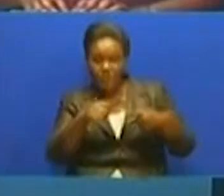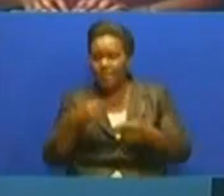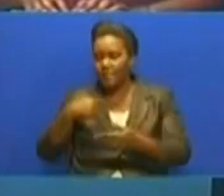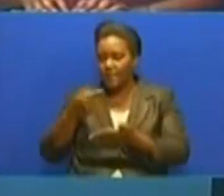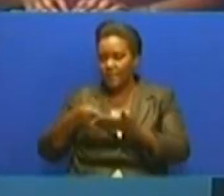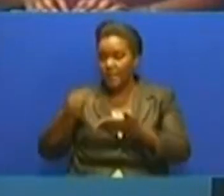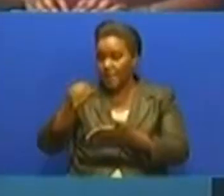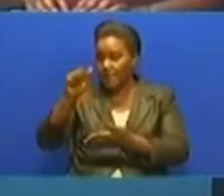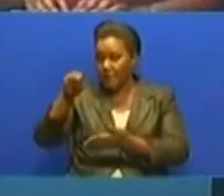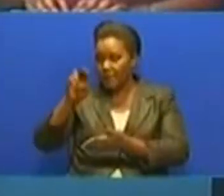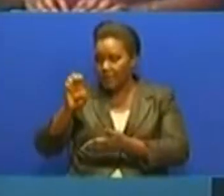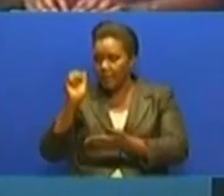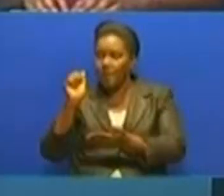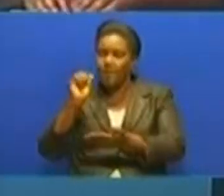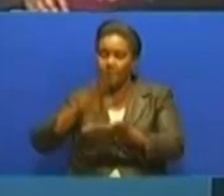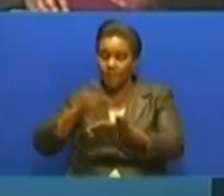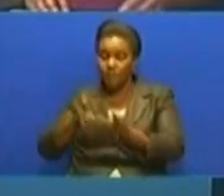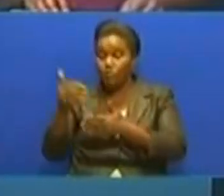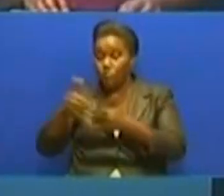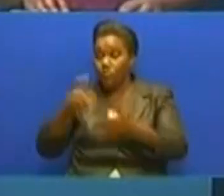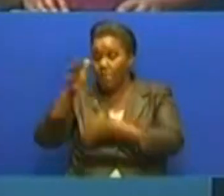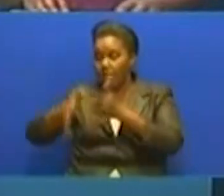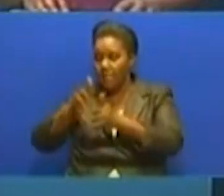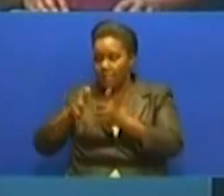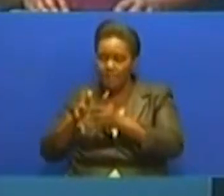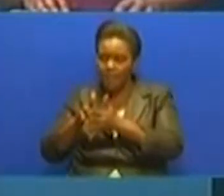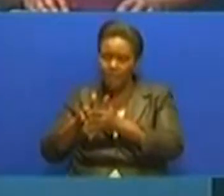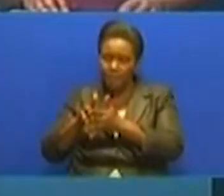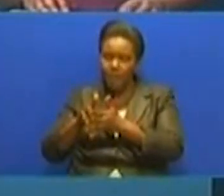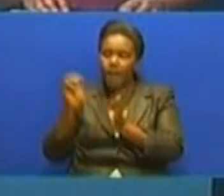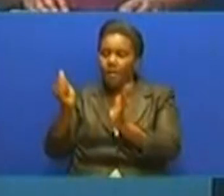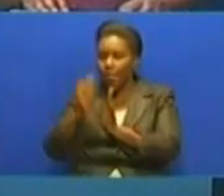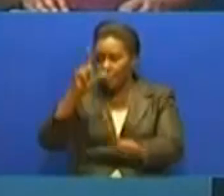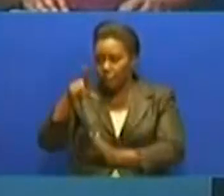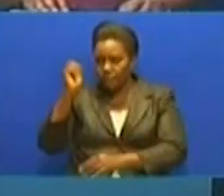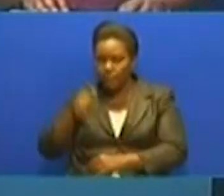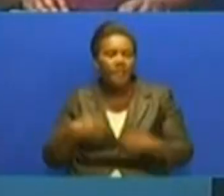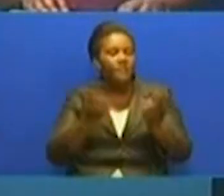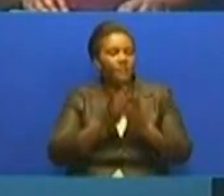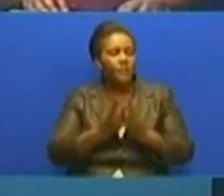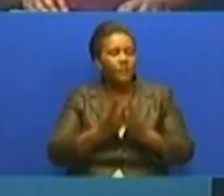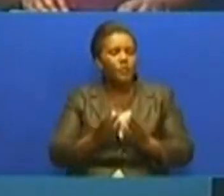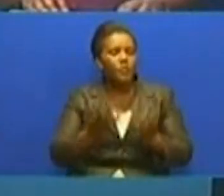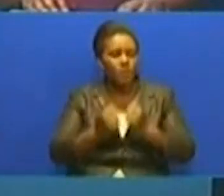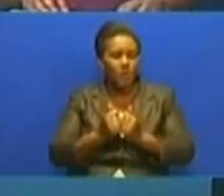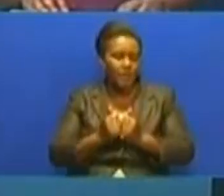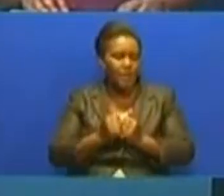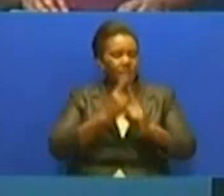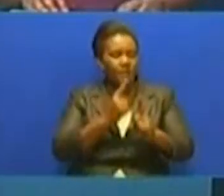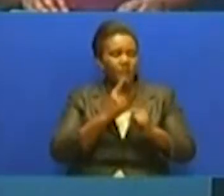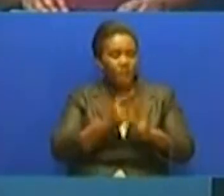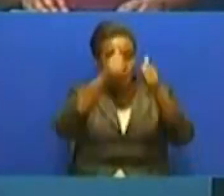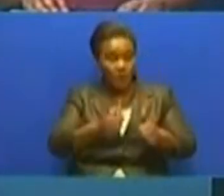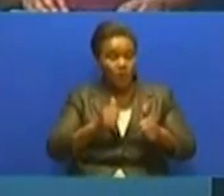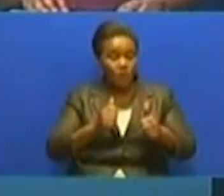Na mbila shakasha pia mtazamaji wetu naweza kufatilia matanga zuhaya kupitia mitanda wa yetu ya kijemi TBC